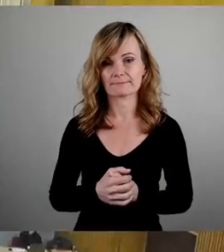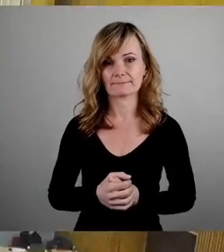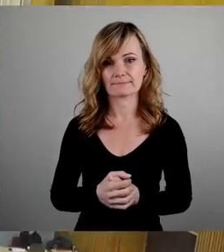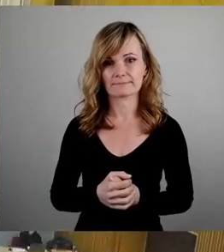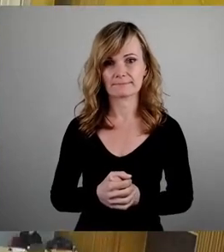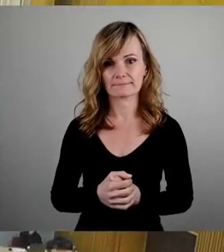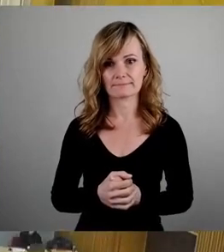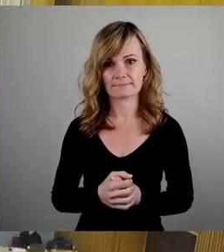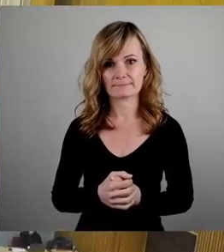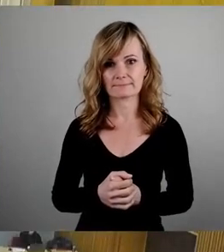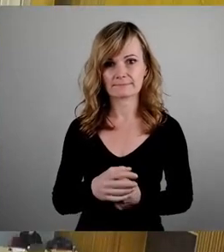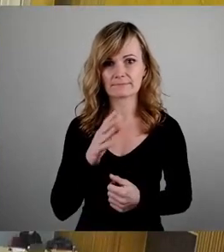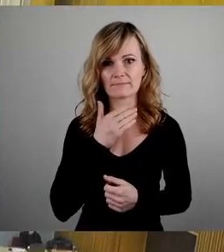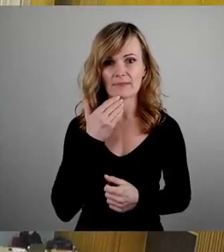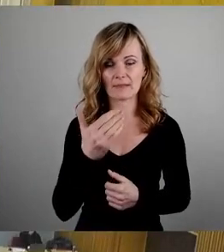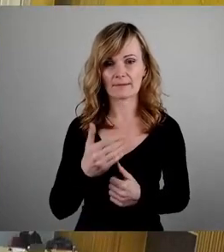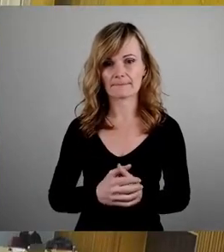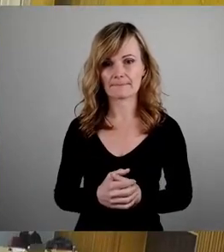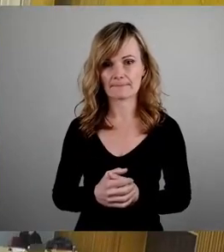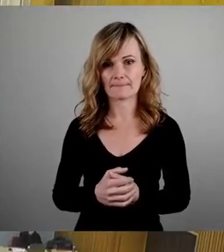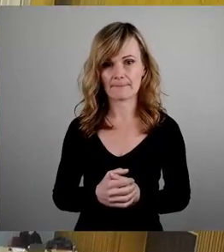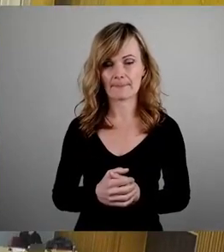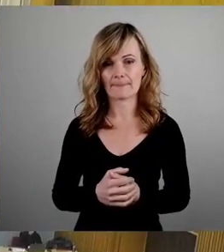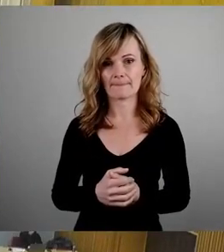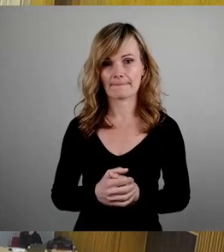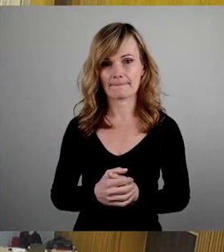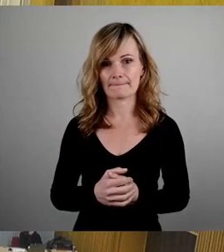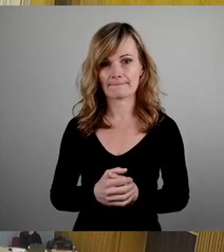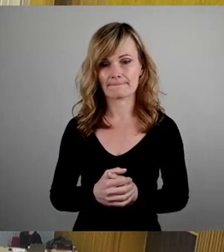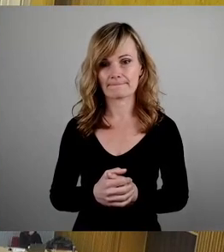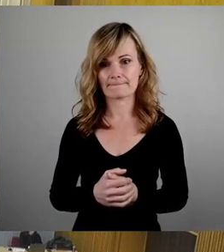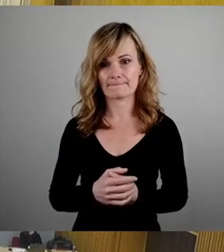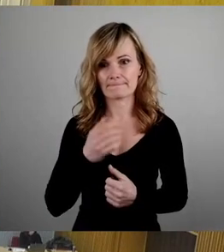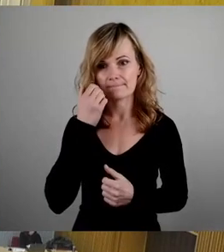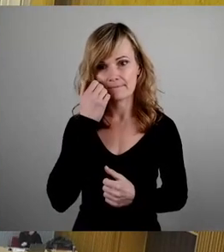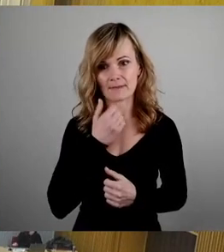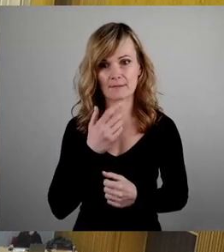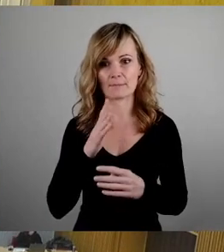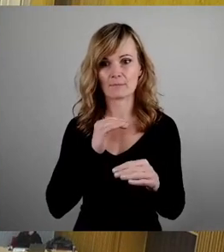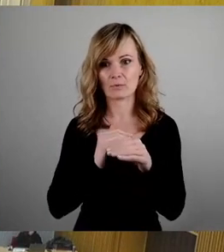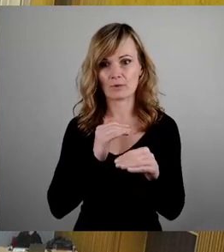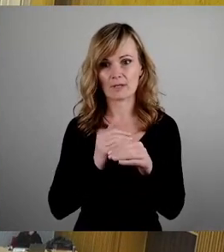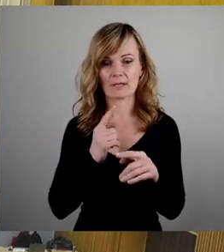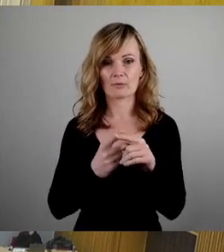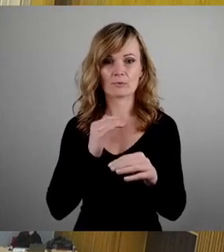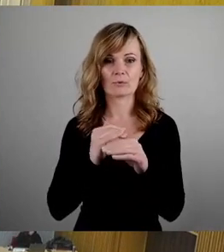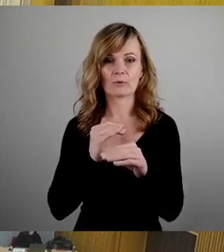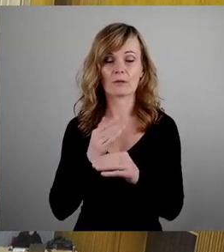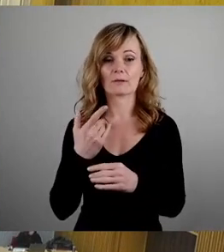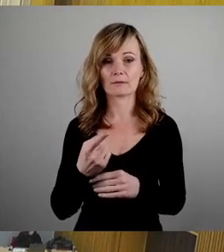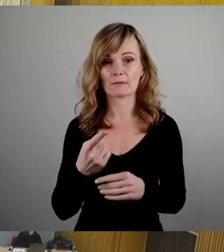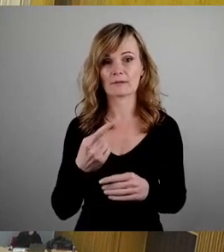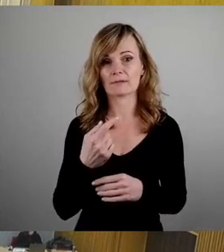Ja, vielen Dank für das Vorziehen, liebe Kolleginnen und Kollegen. Analog des Jahres 2023